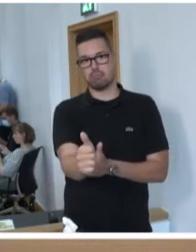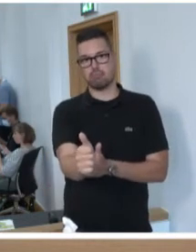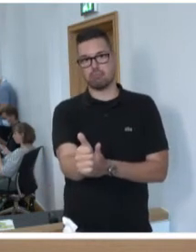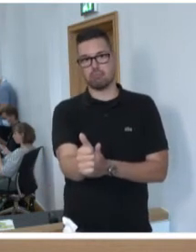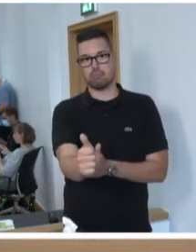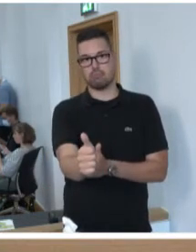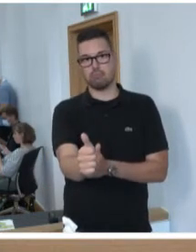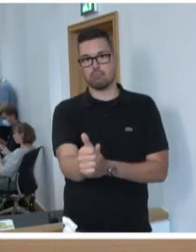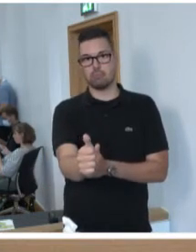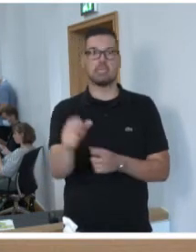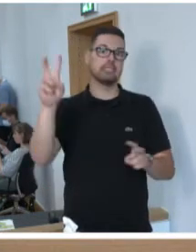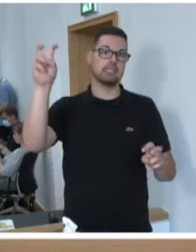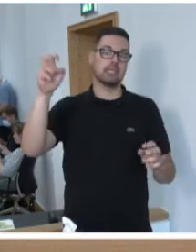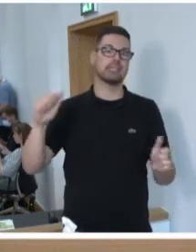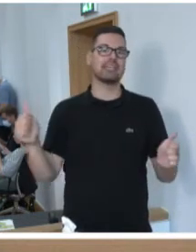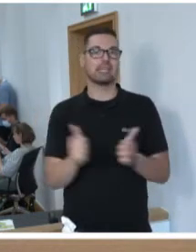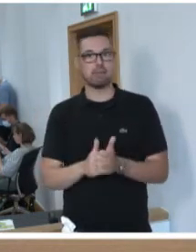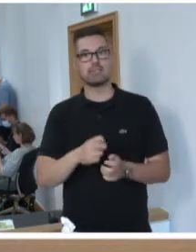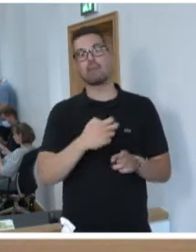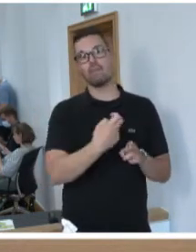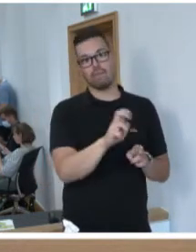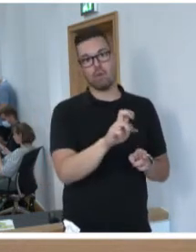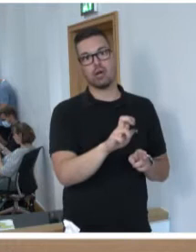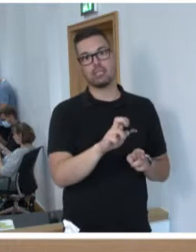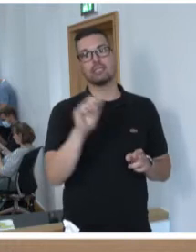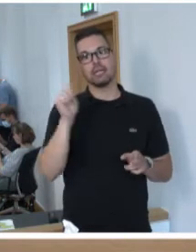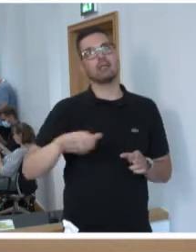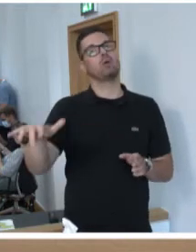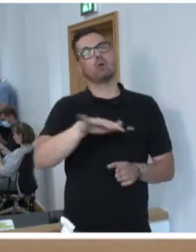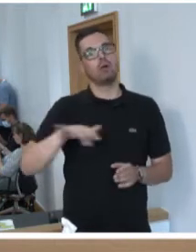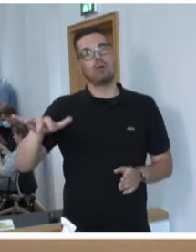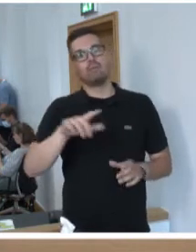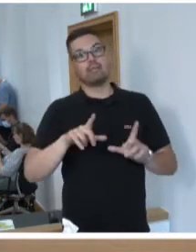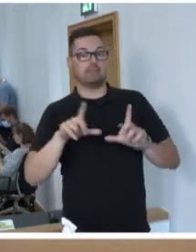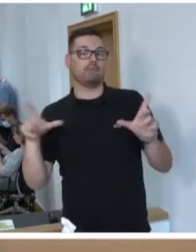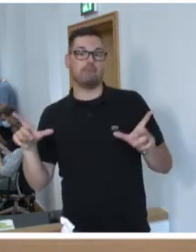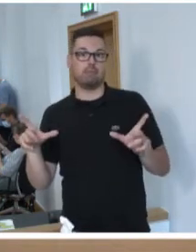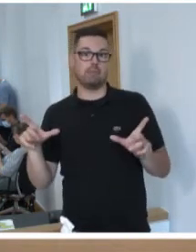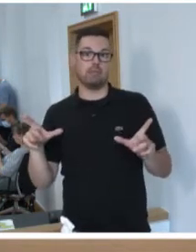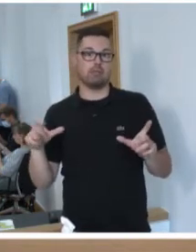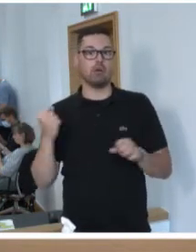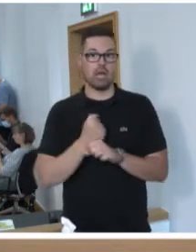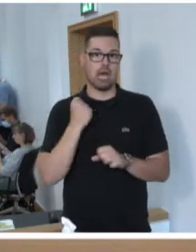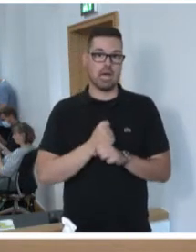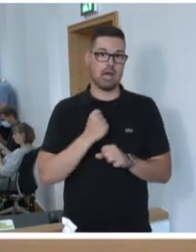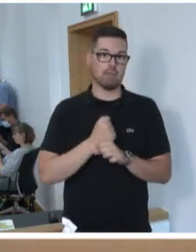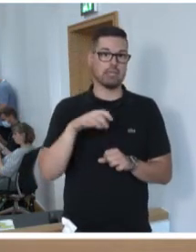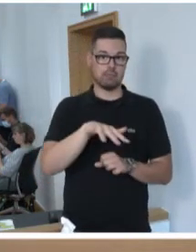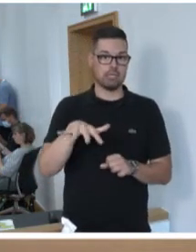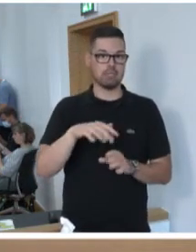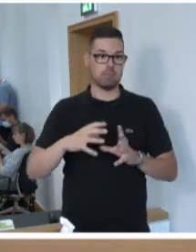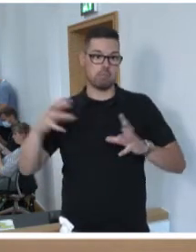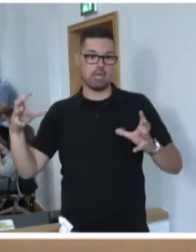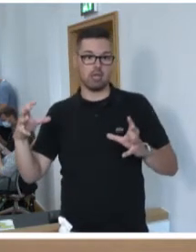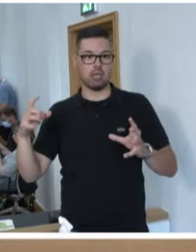ein weiteres Zitat, gemeinsam mit Ford können wir auch im Umfeld des Unternehmens noch deutlich mehr Arbeitsplätze schaffen. Ich kann mir da schon eine